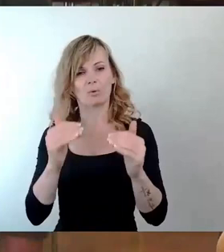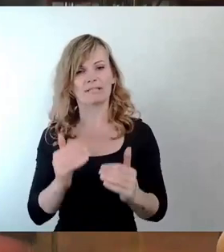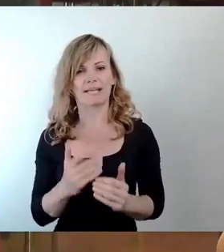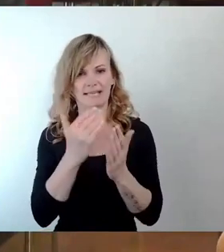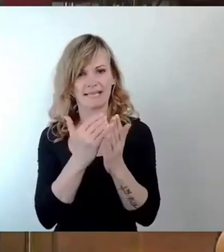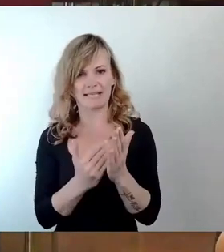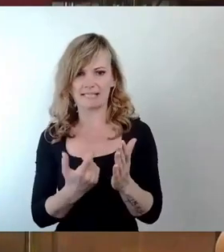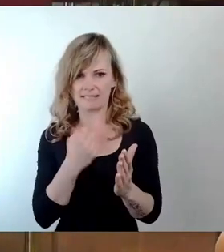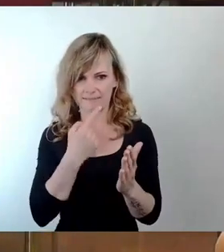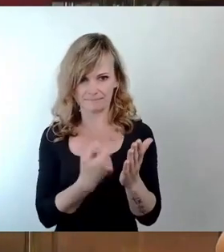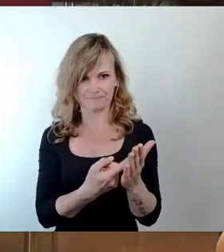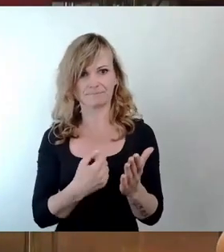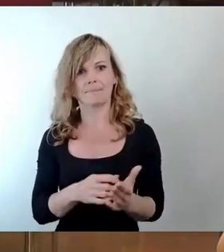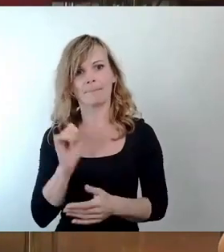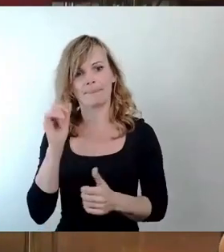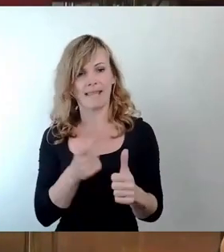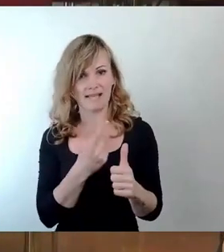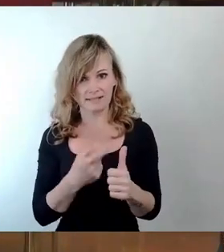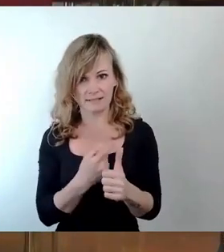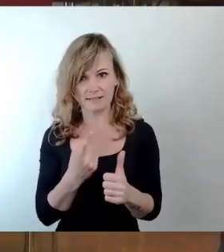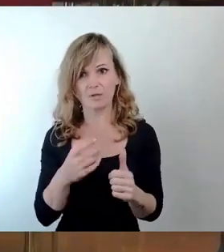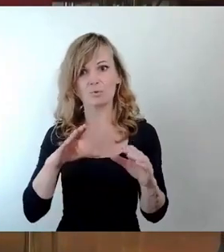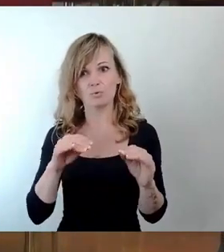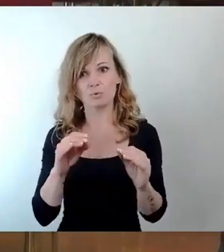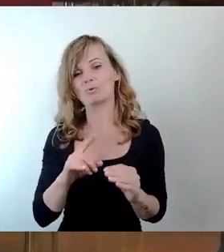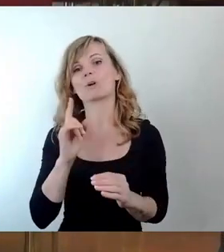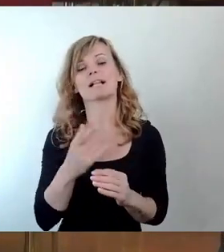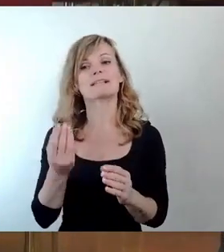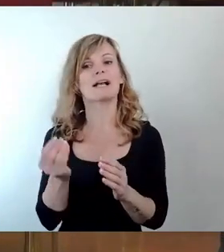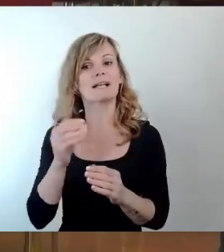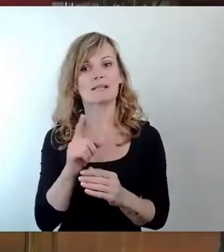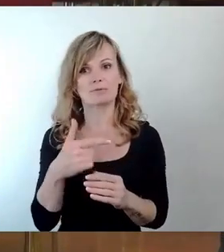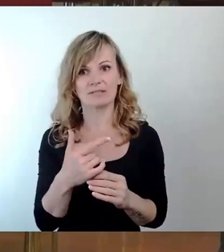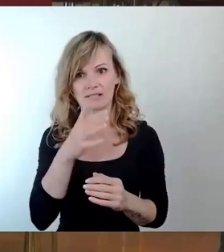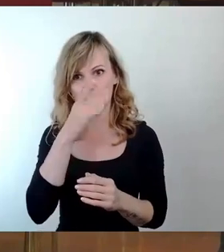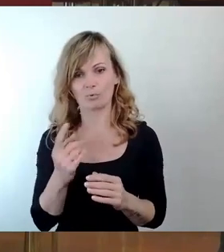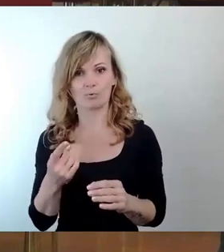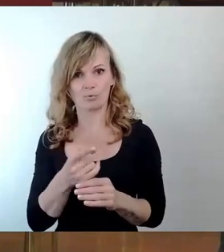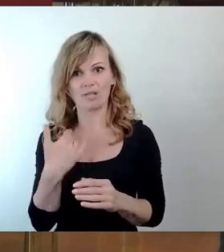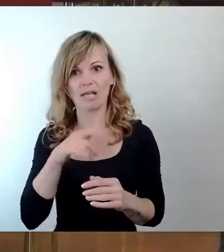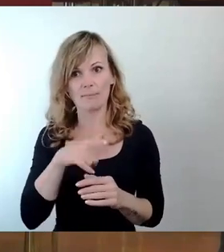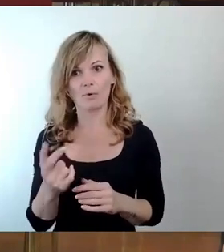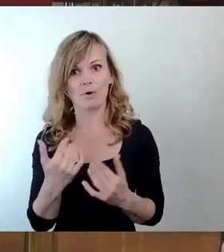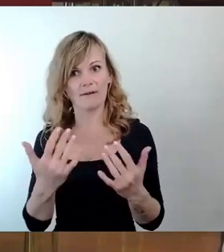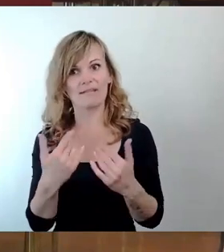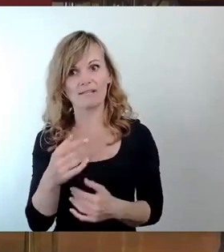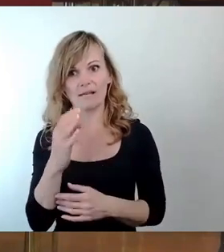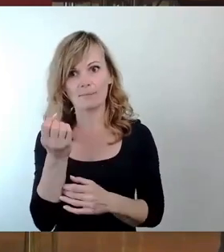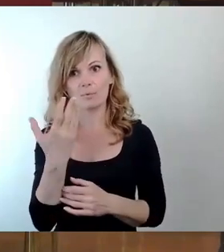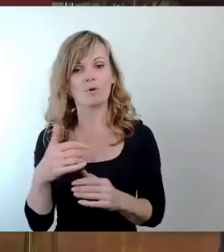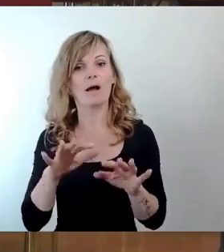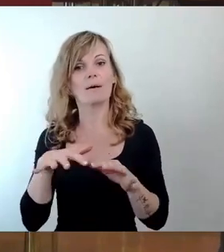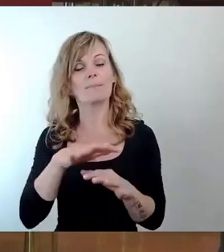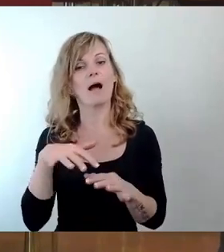unterwerfen. Erstens Nutzung als Ergänzung des Grünzugs Bürgerwiese Blüherpark, zweitens in der